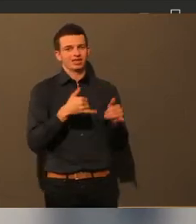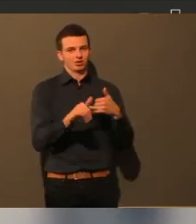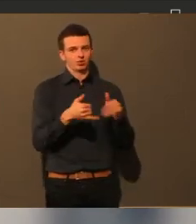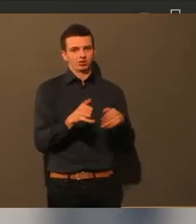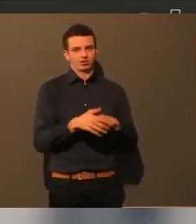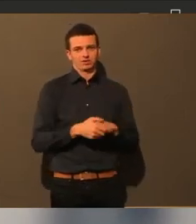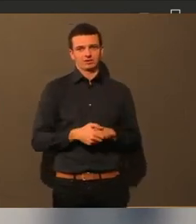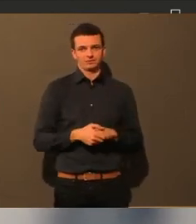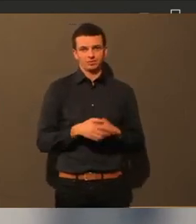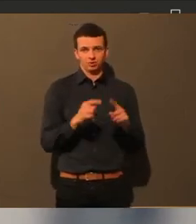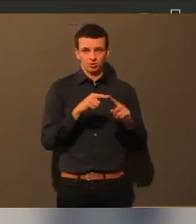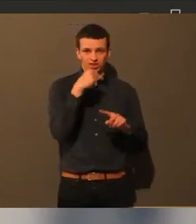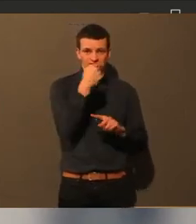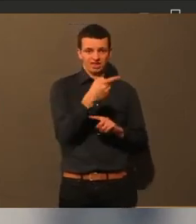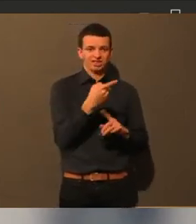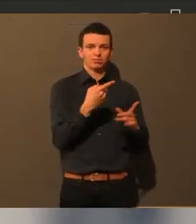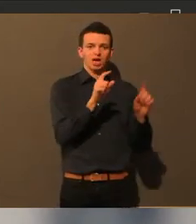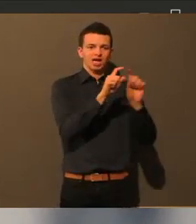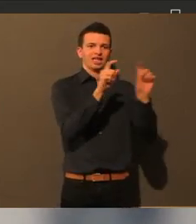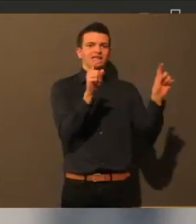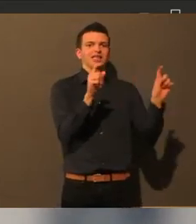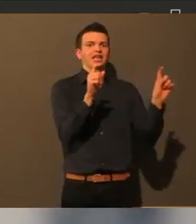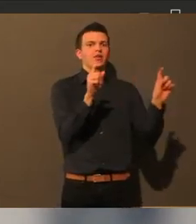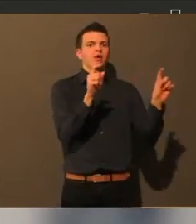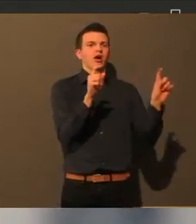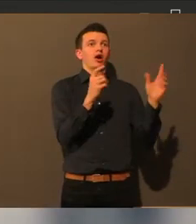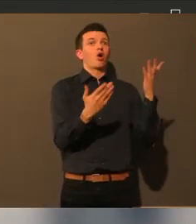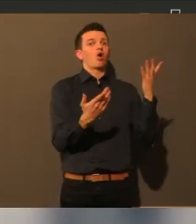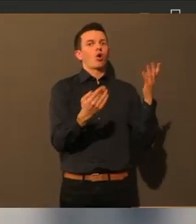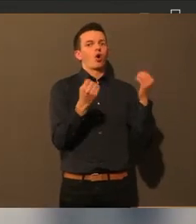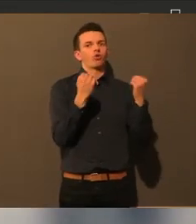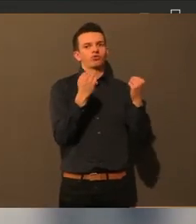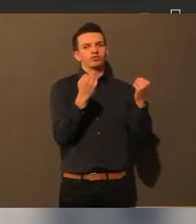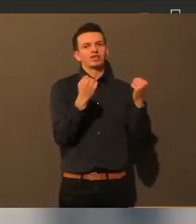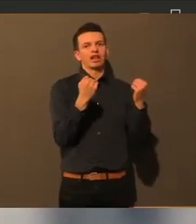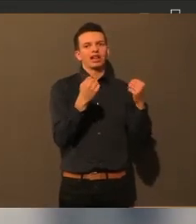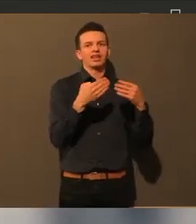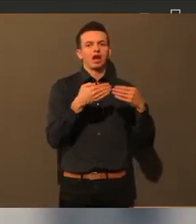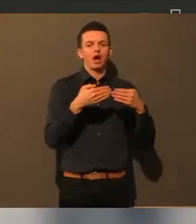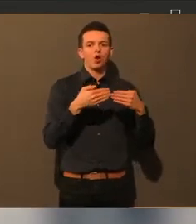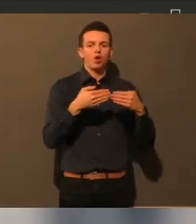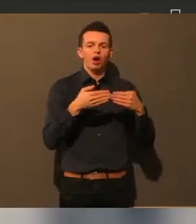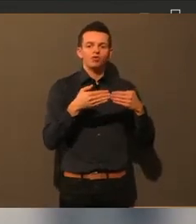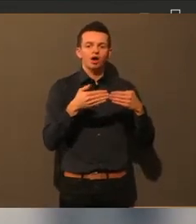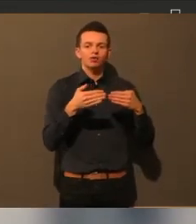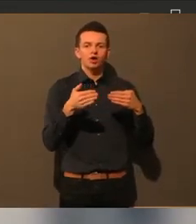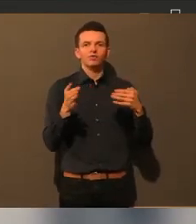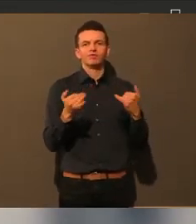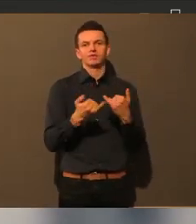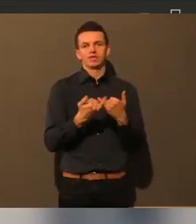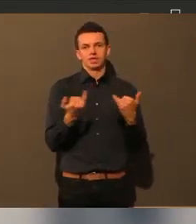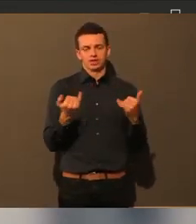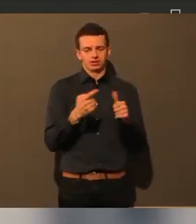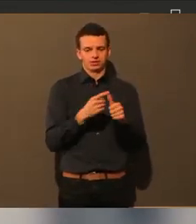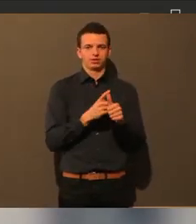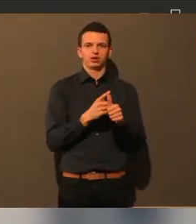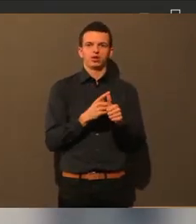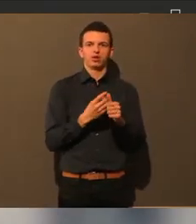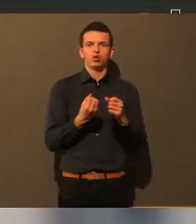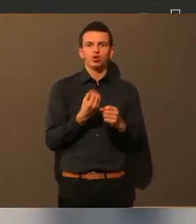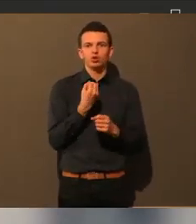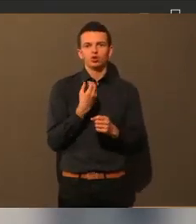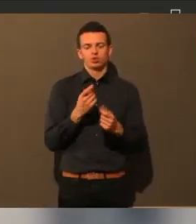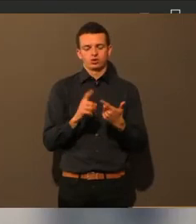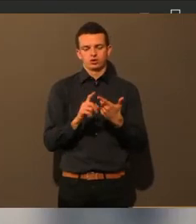diskutieren können, wie wir denn Dinge auch wieder öffnen können, was mit der Kultur passiert, was mit dem Sport passiert, wie